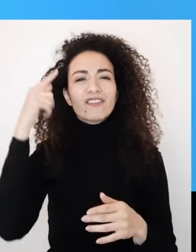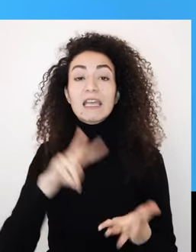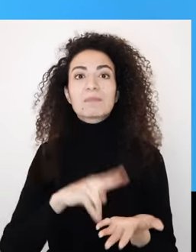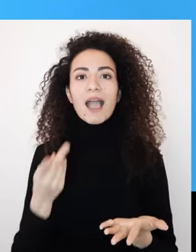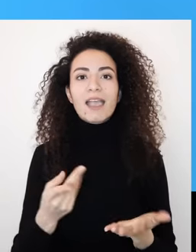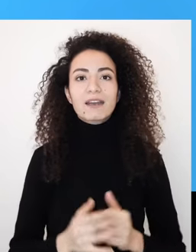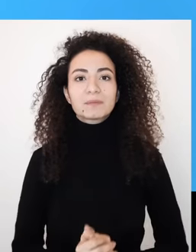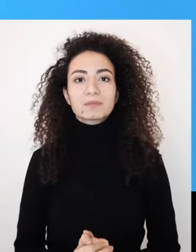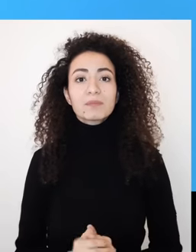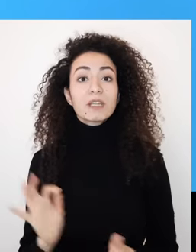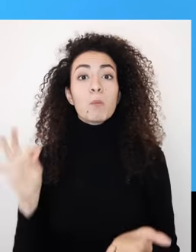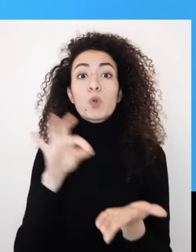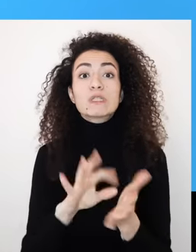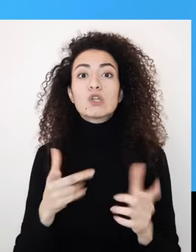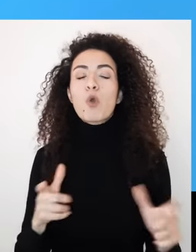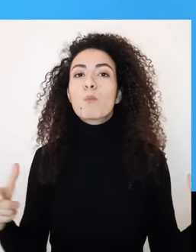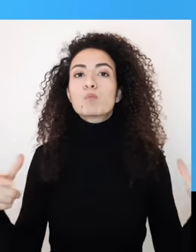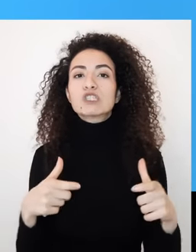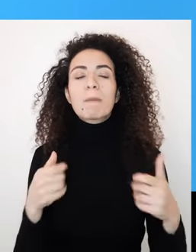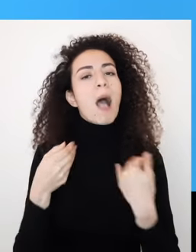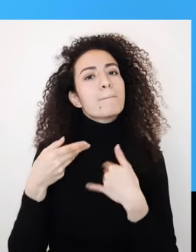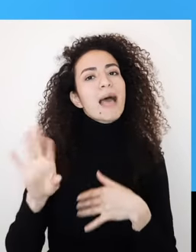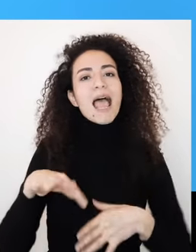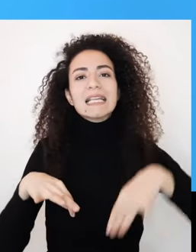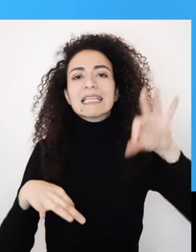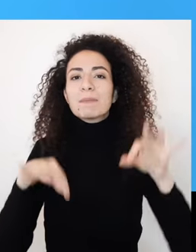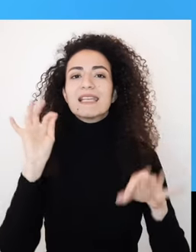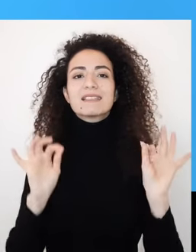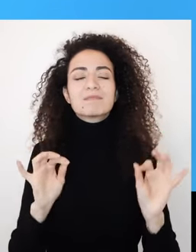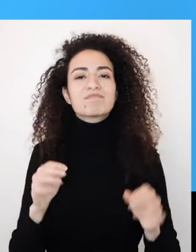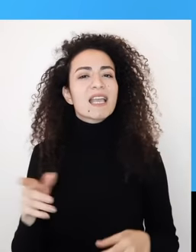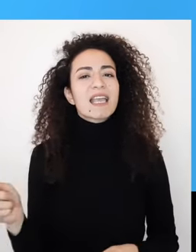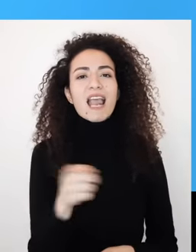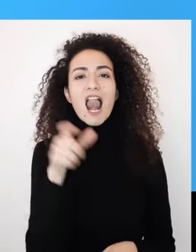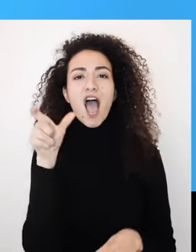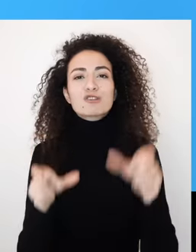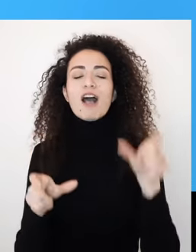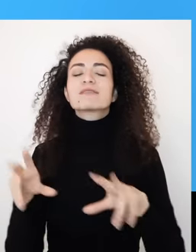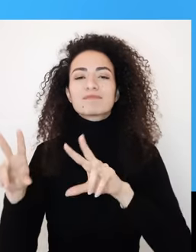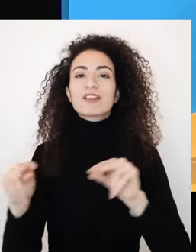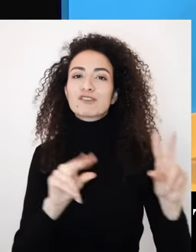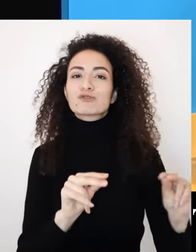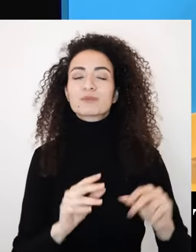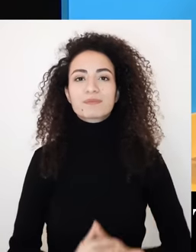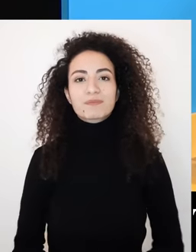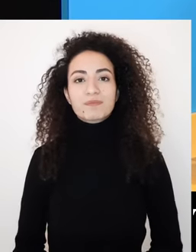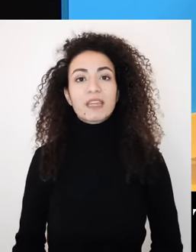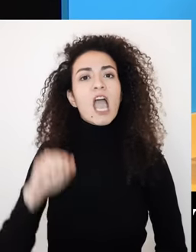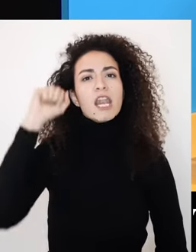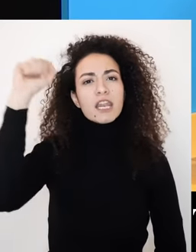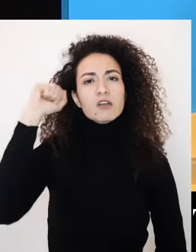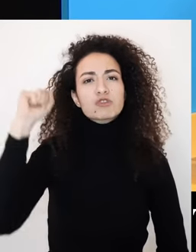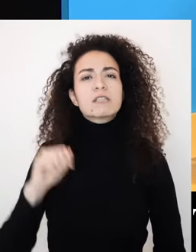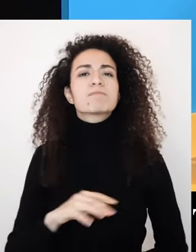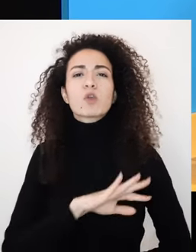المجتمعات بيحلوا العيش فيها ما بتميز بين أعضاء مع اختلافاتهم وتنوعهم خبرة الناشطين